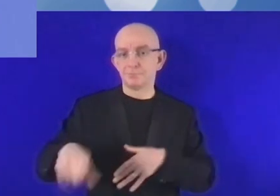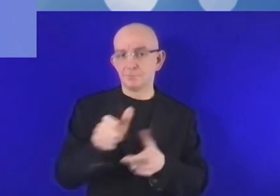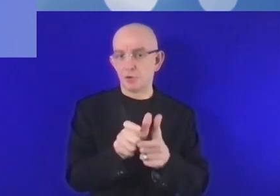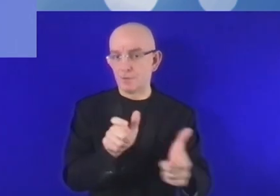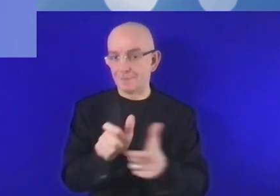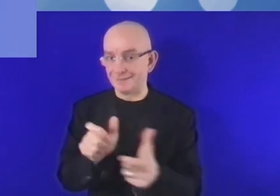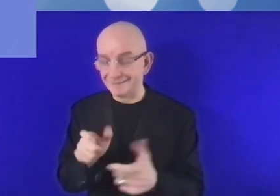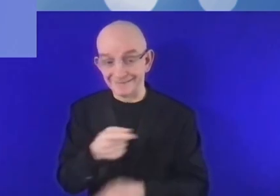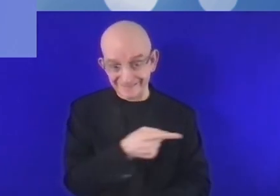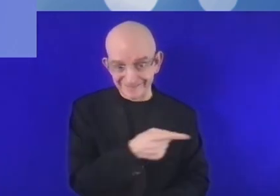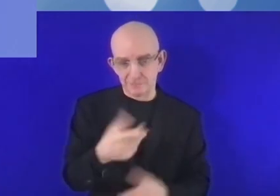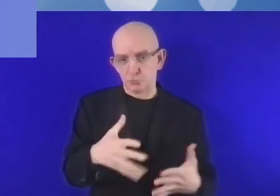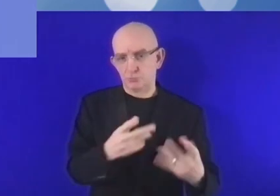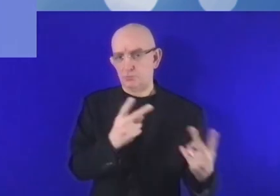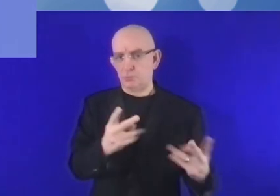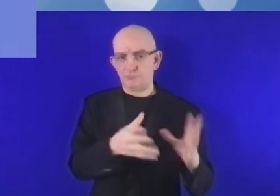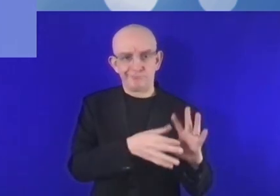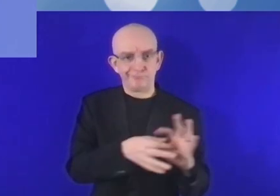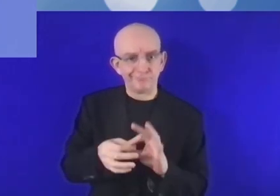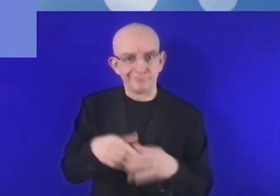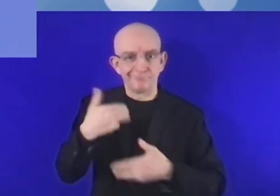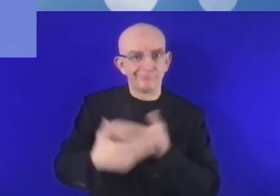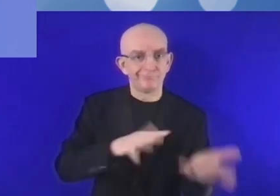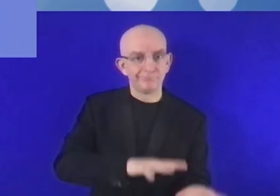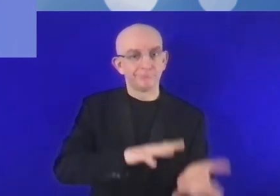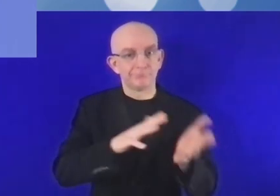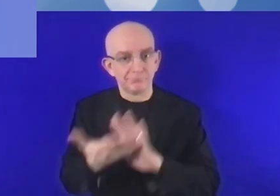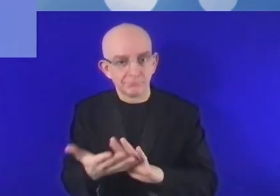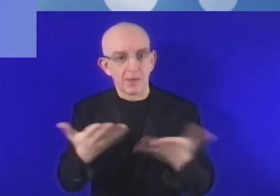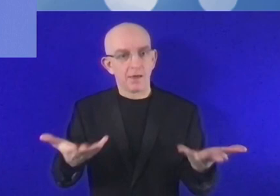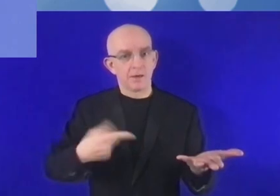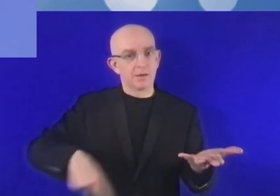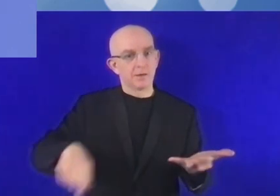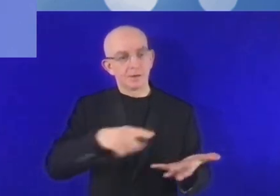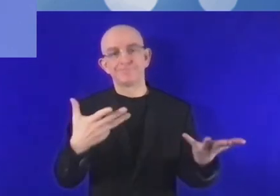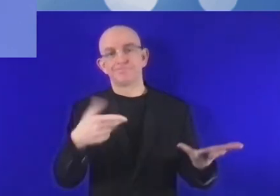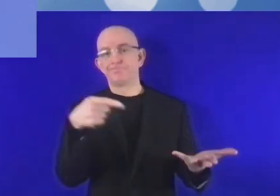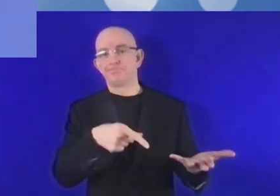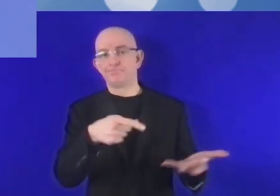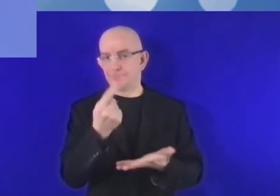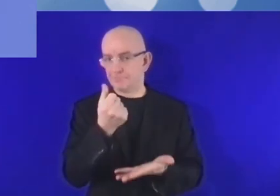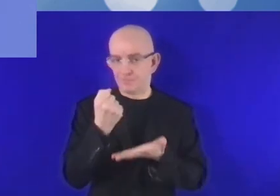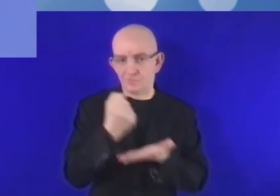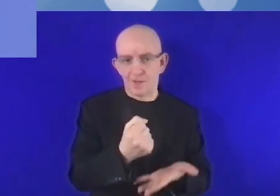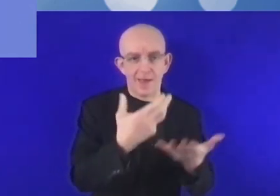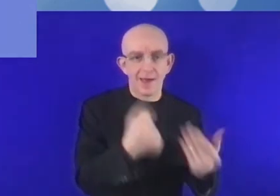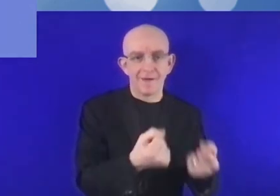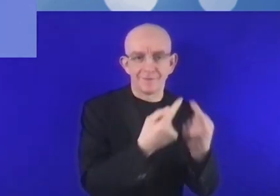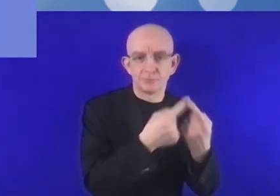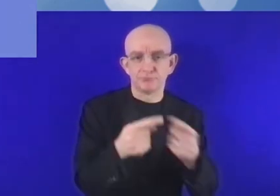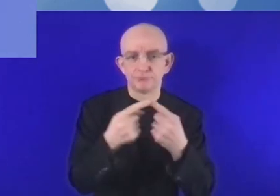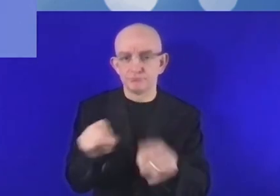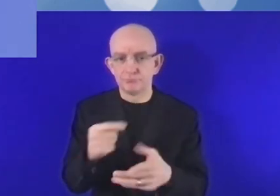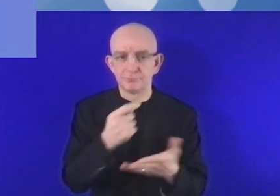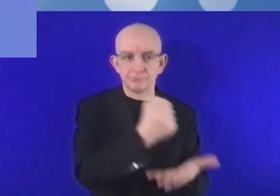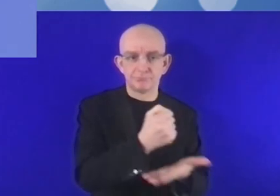qui joue un rôle très important pour ce qui est de la transformation numérique. Le financement est un aspect très important. Pour les PME, les possibilités de